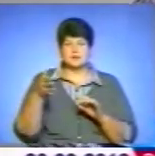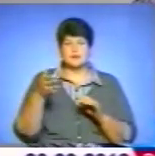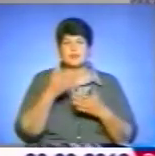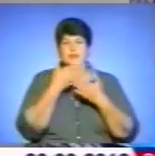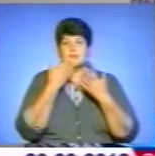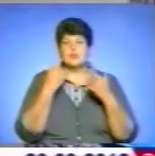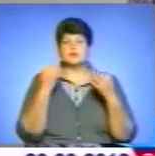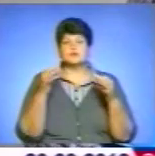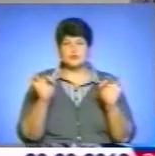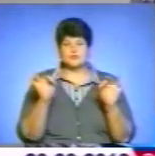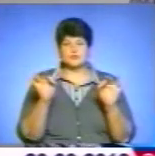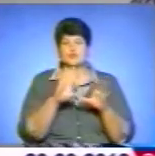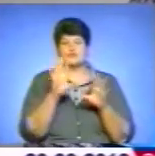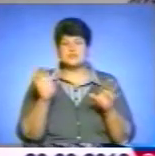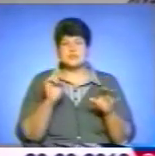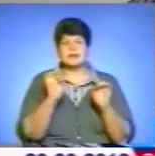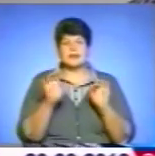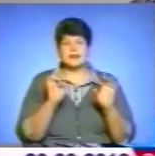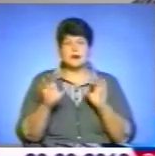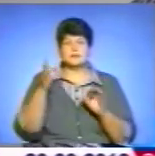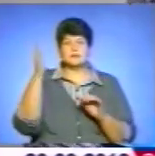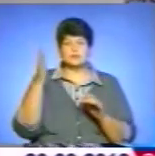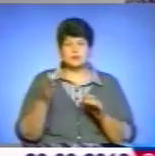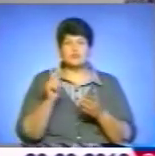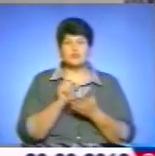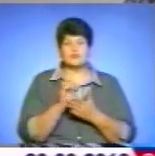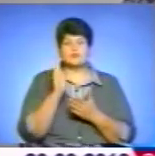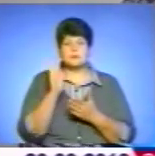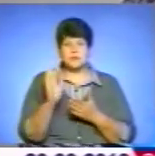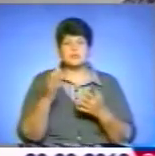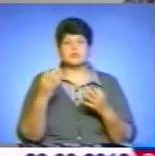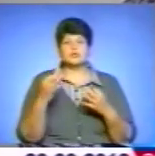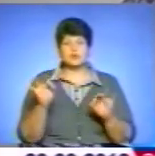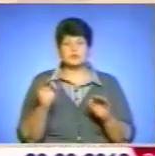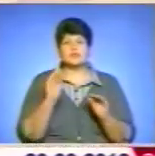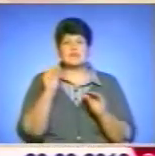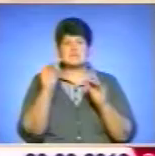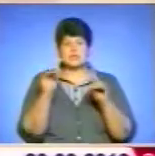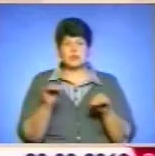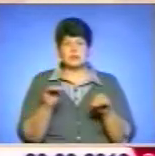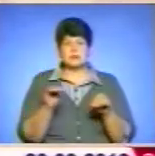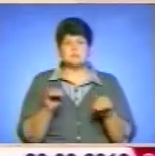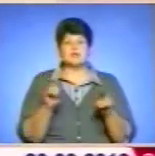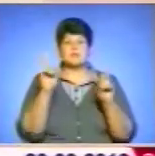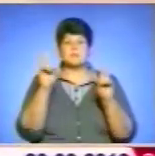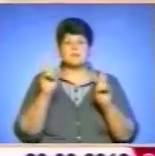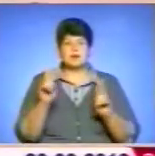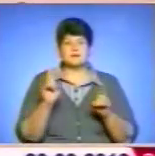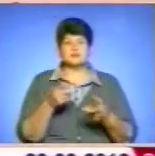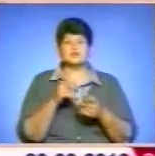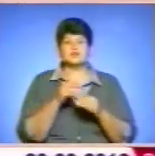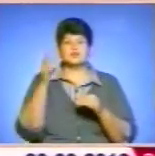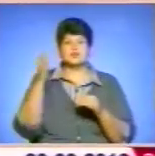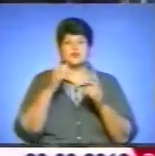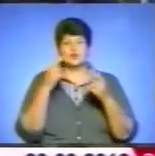дозволу. Всі рекламні площини повинні мати відповідний дозвіл на встановлення. Правила розміщення зовнішньої реклами у